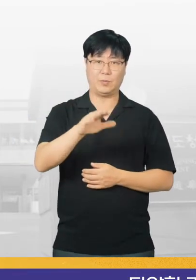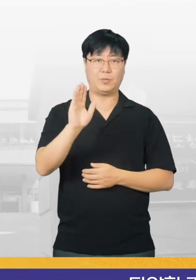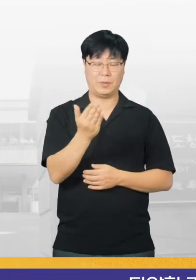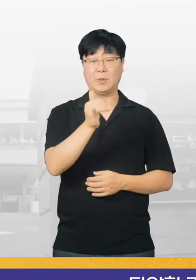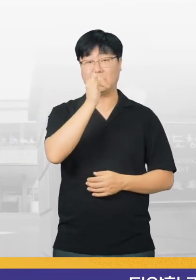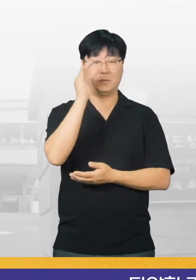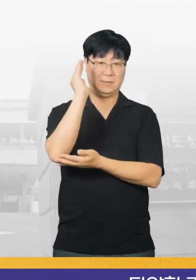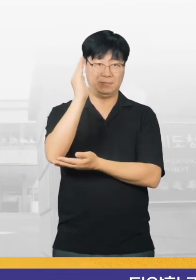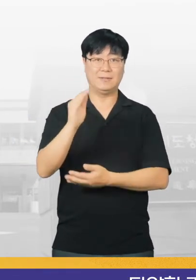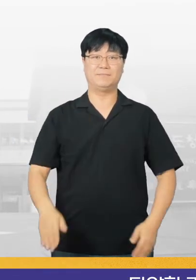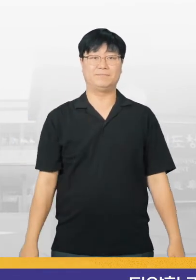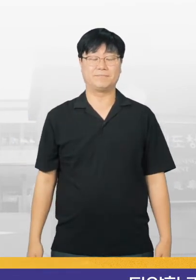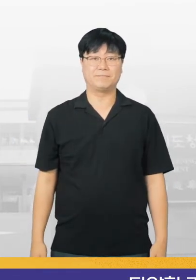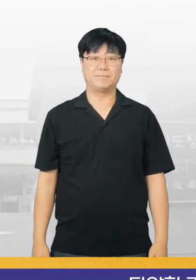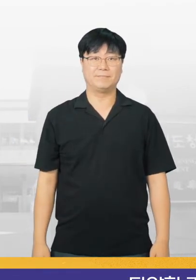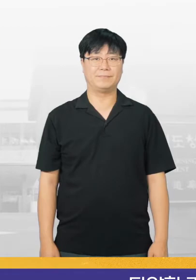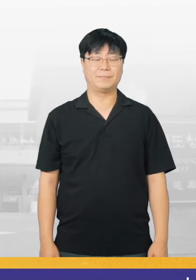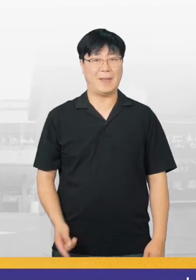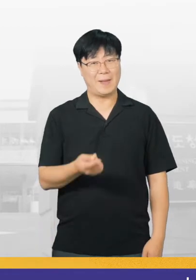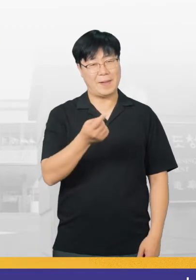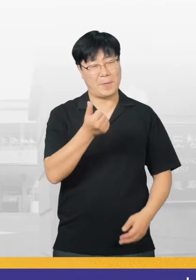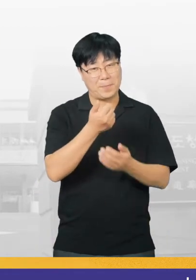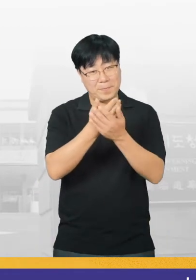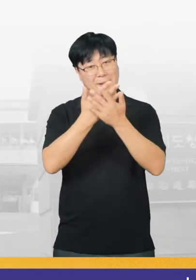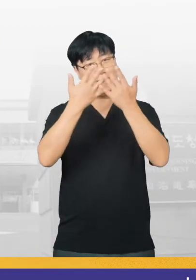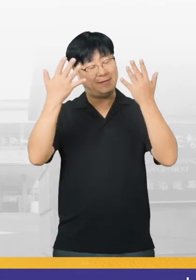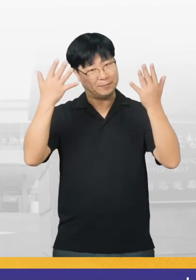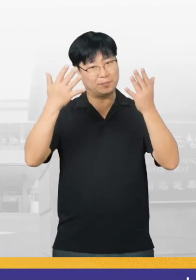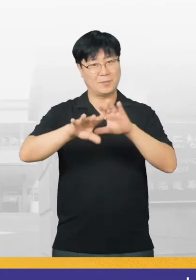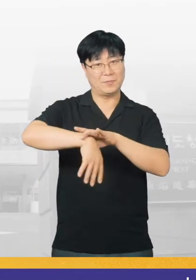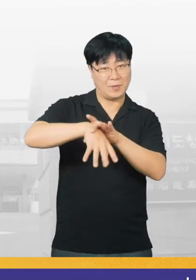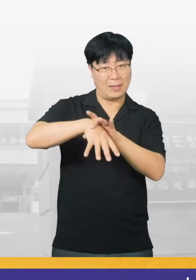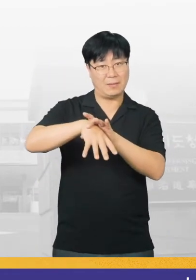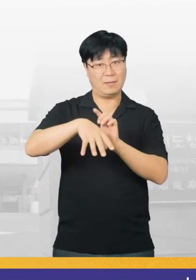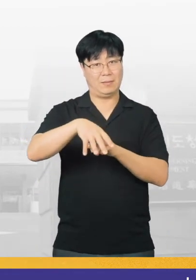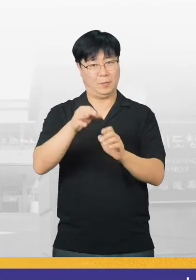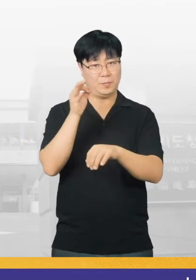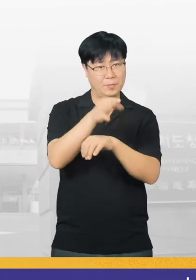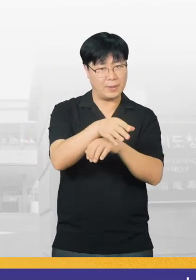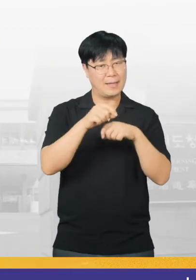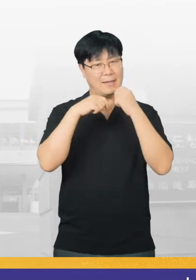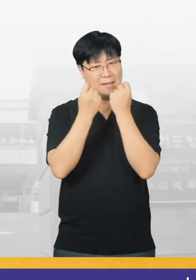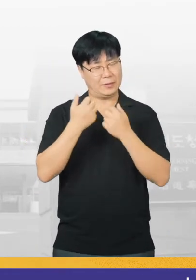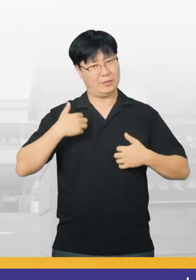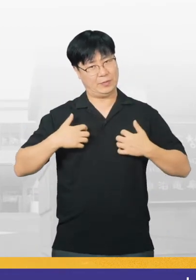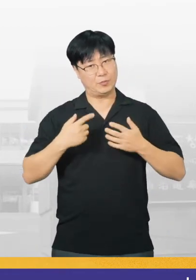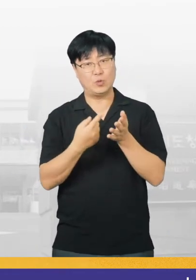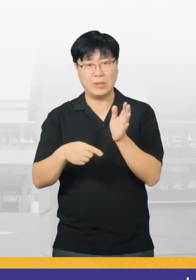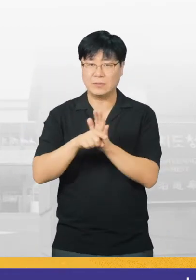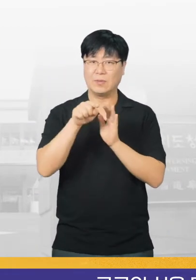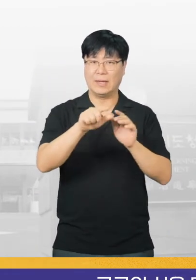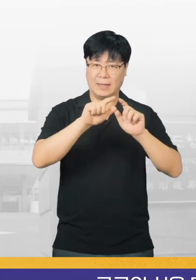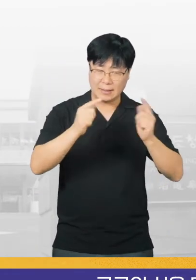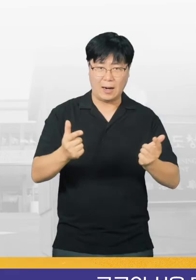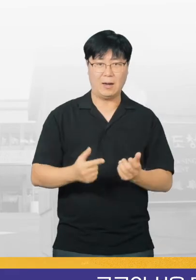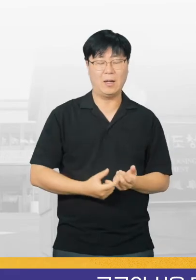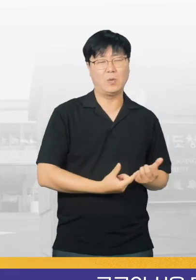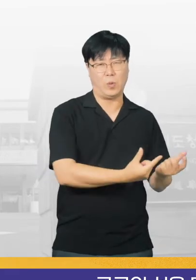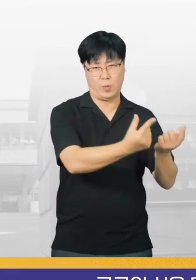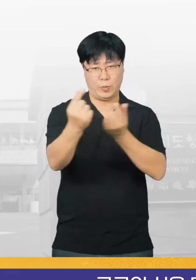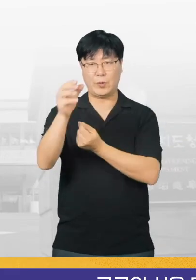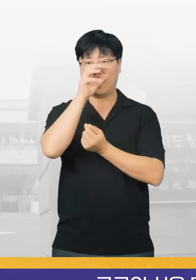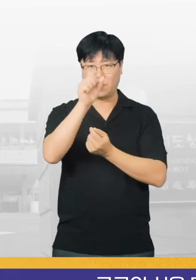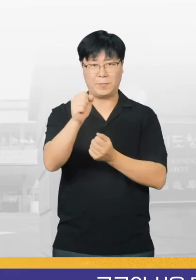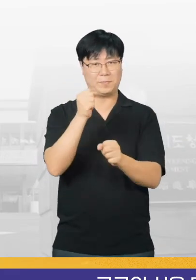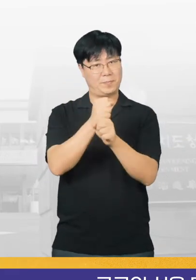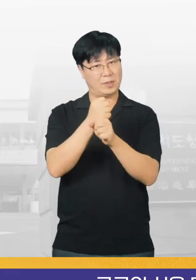중요한 거점이 되어주고 있다고 합니다. 소소한 복권 구매가 개인의 즐거움만을 위한 것이 아닌 공공예선을